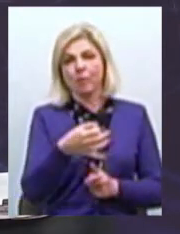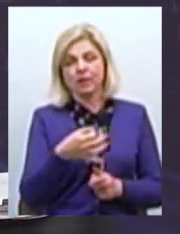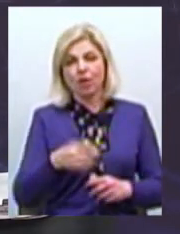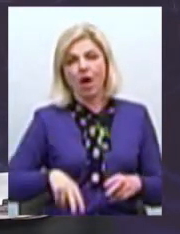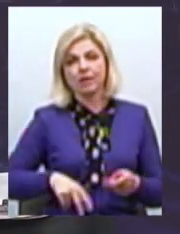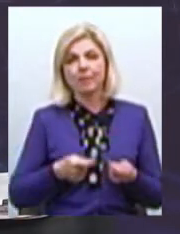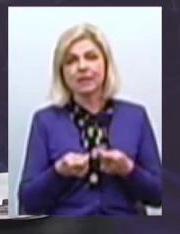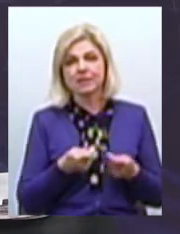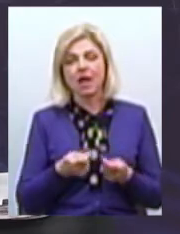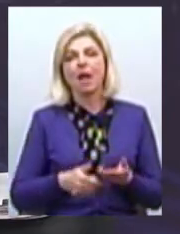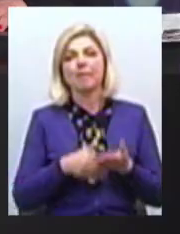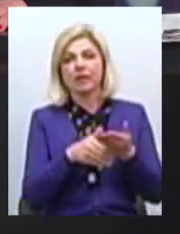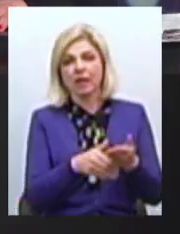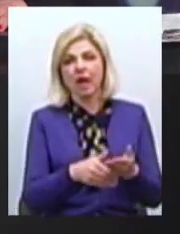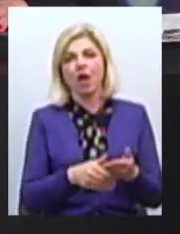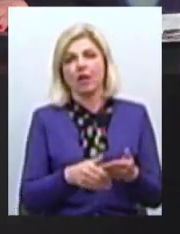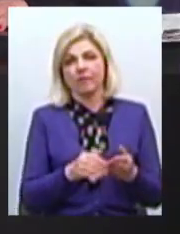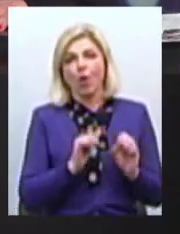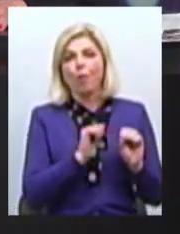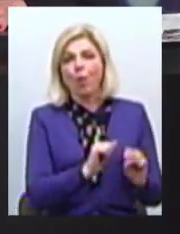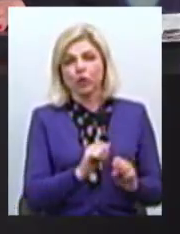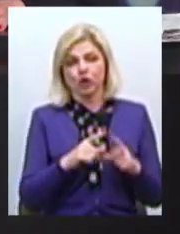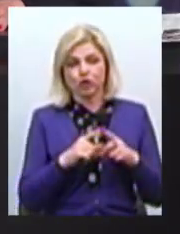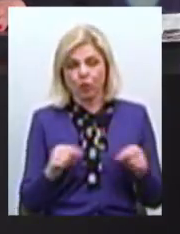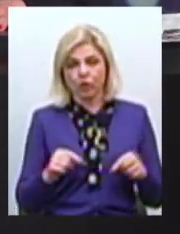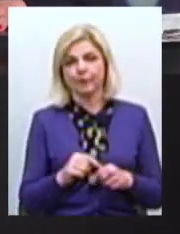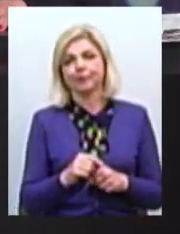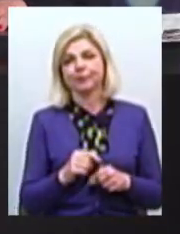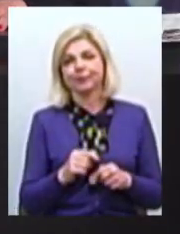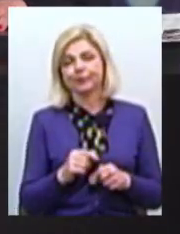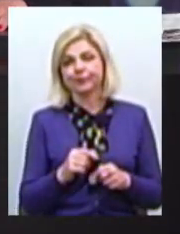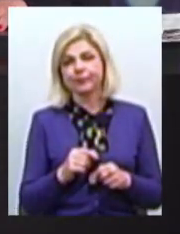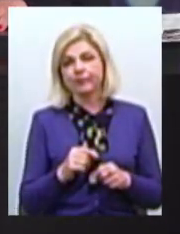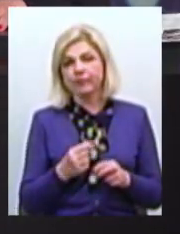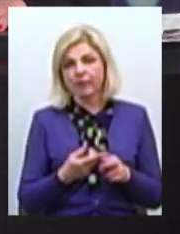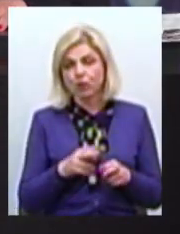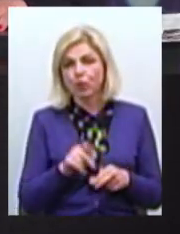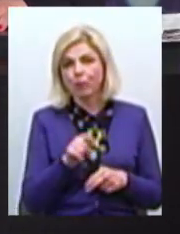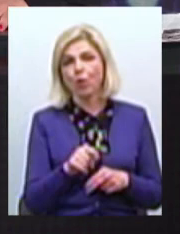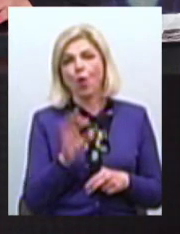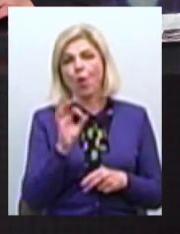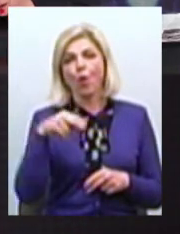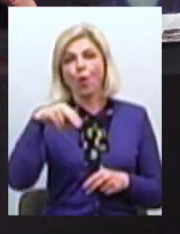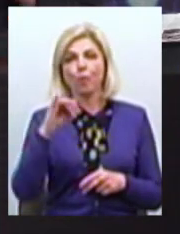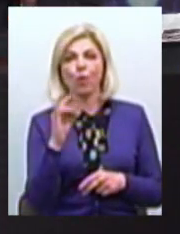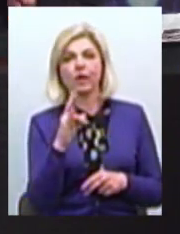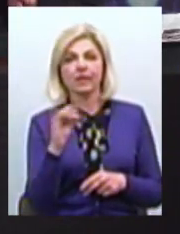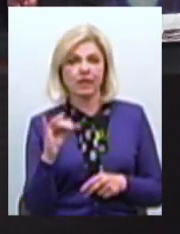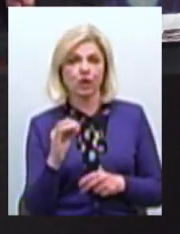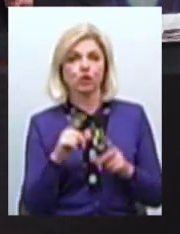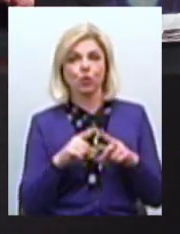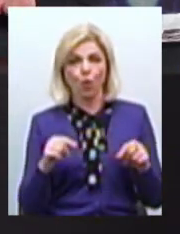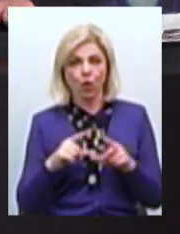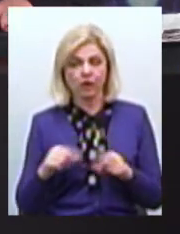підтримка опорних шкіл Чому саме підтримка опорних шкіл? Тому що в районі